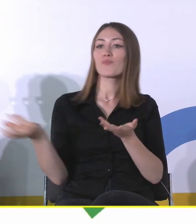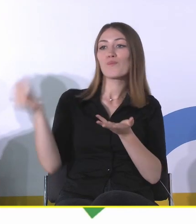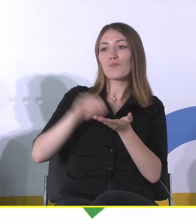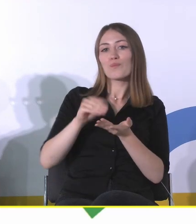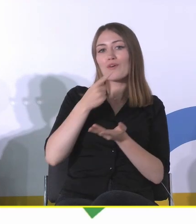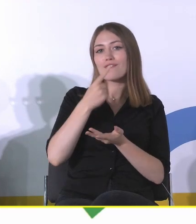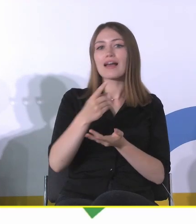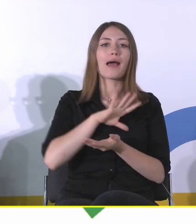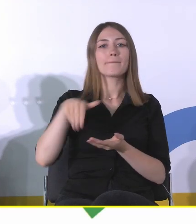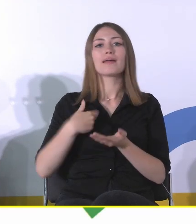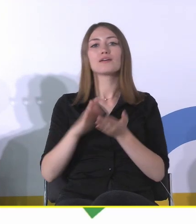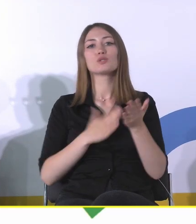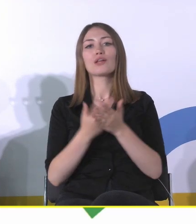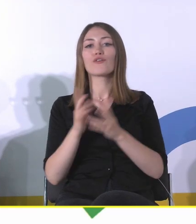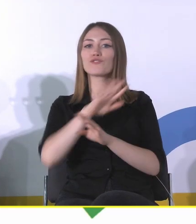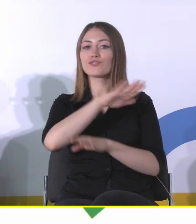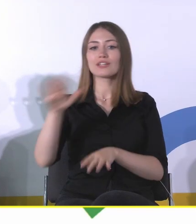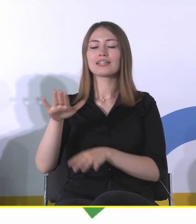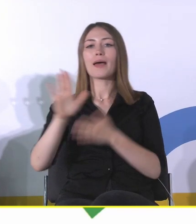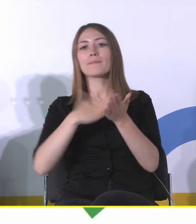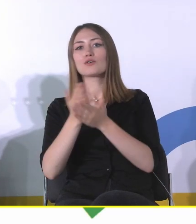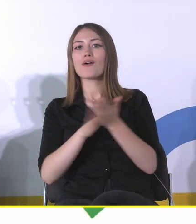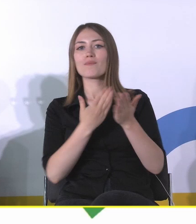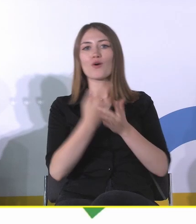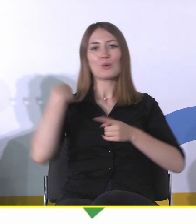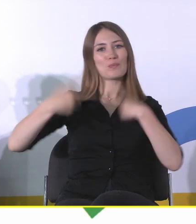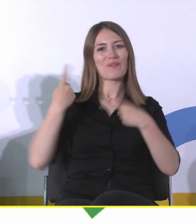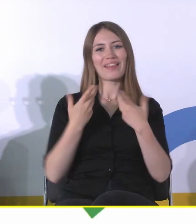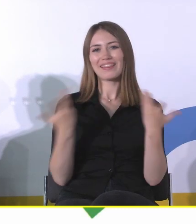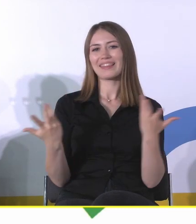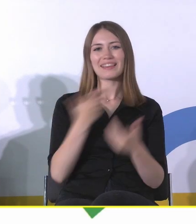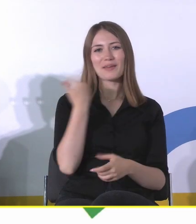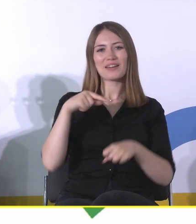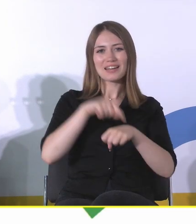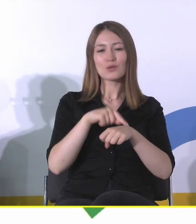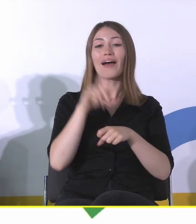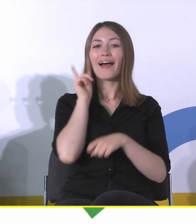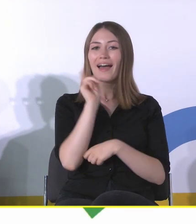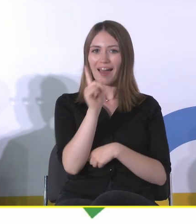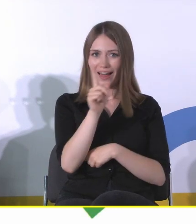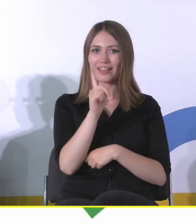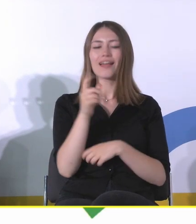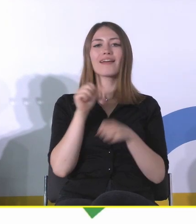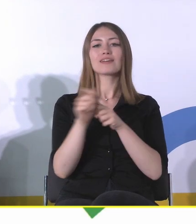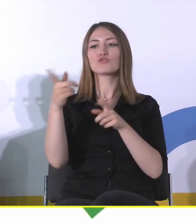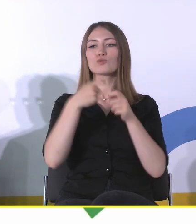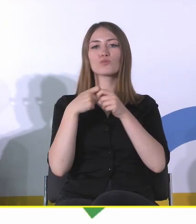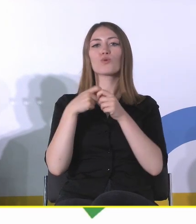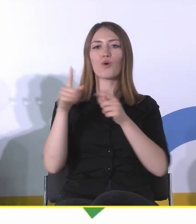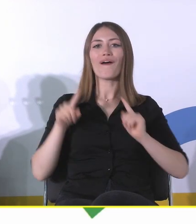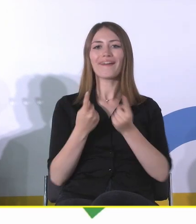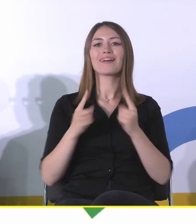szansy tych wszystkich ciekawych przykładów poruszyć, natomiast jest taka, tutaj współorganizatorem panelu jest